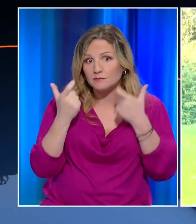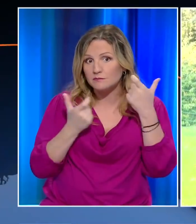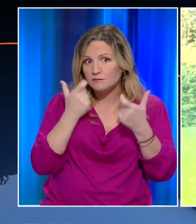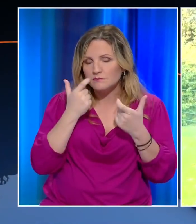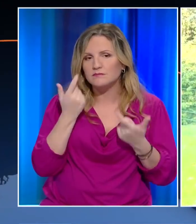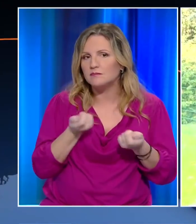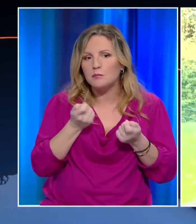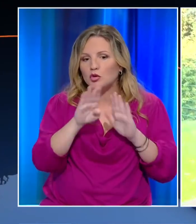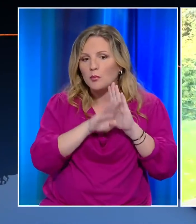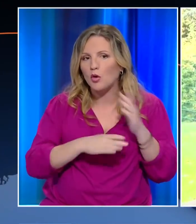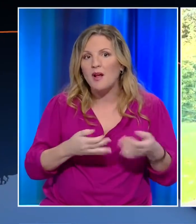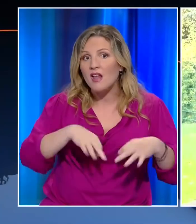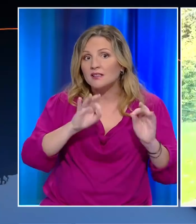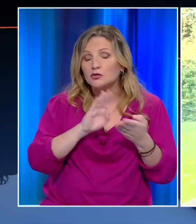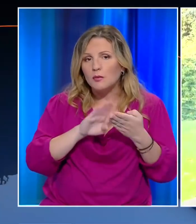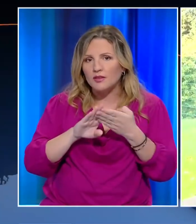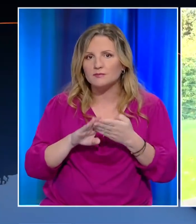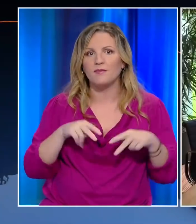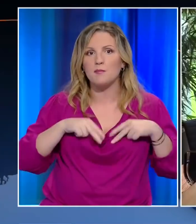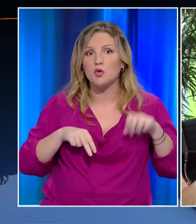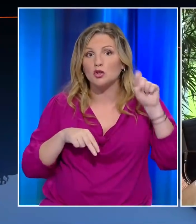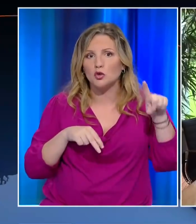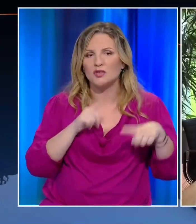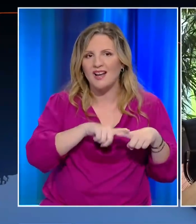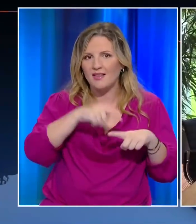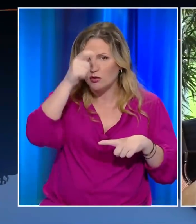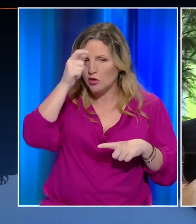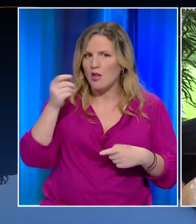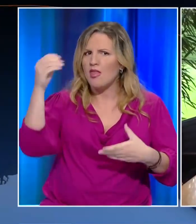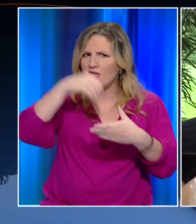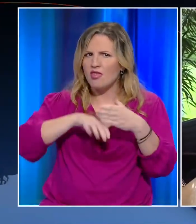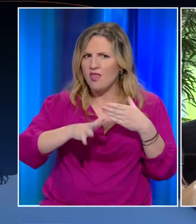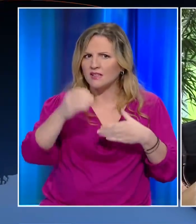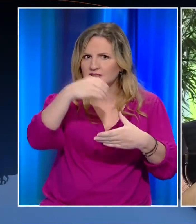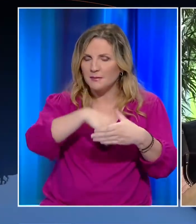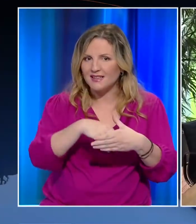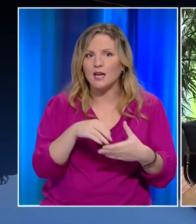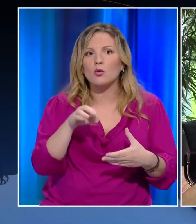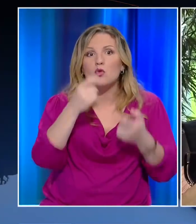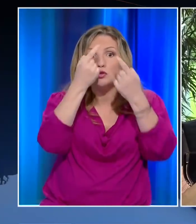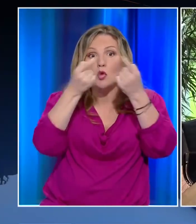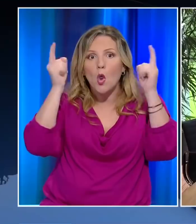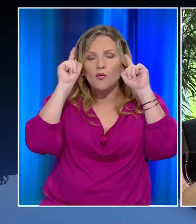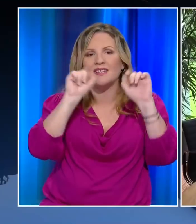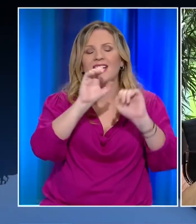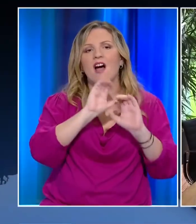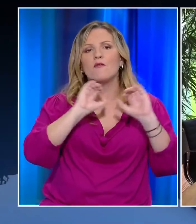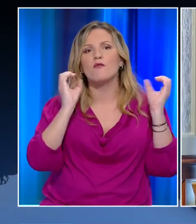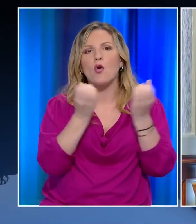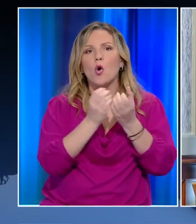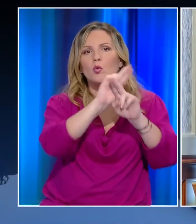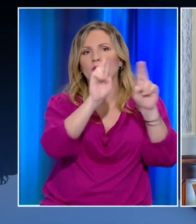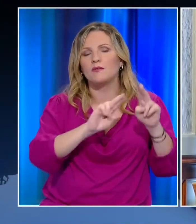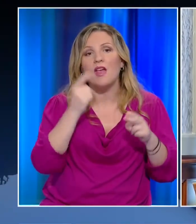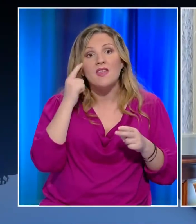χρονοδιάγραμμά τους. Οι Υπουργοί Εξωτορικών των Δύο Χωρών είναι προγραμματισμένοι να παραστούν σε διεθνές φόρουμ στην Πρατισλάβα αλλά είναι άγνωστο εάν θα συναντηθούν.